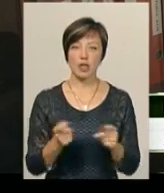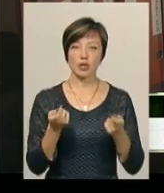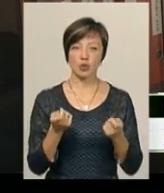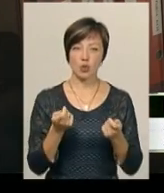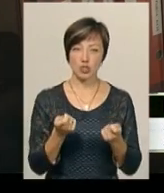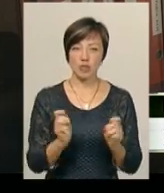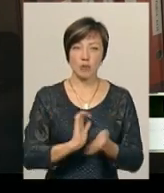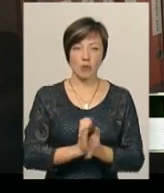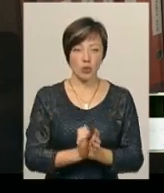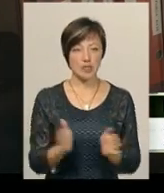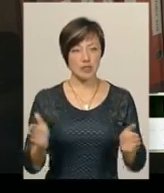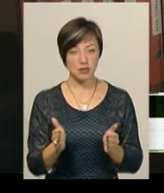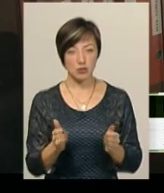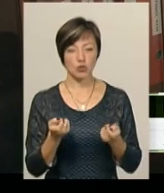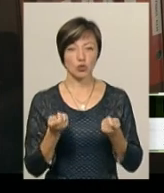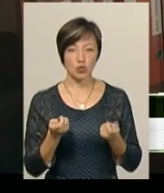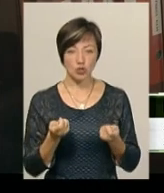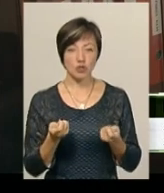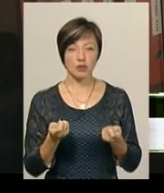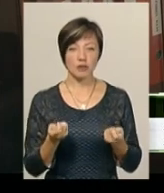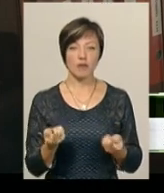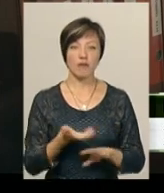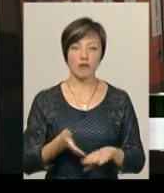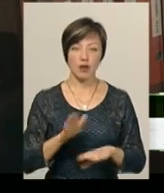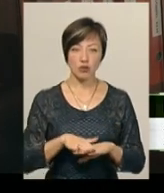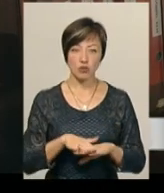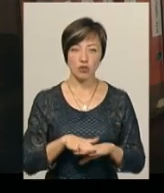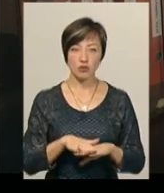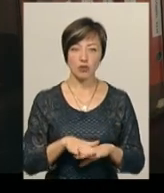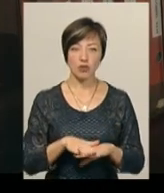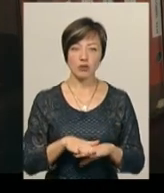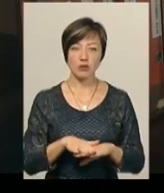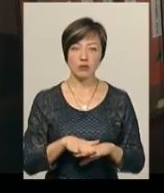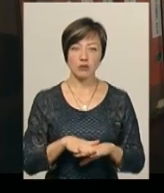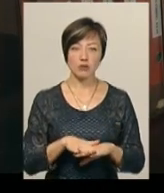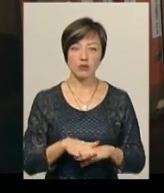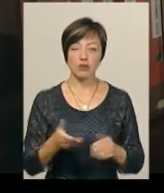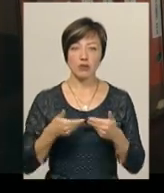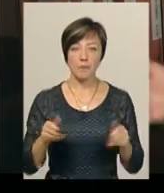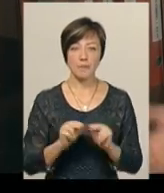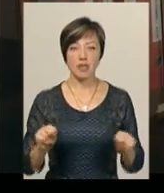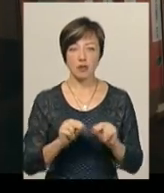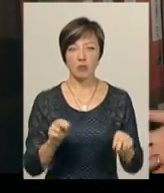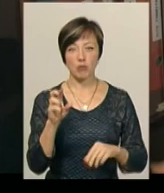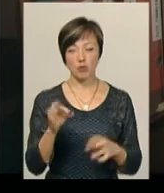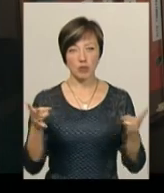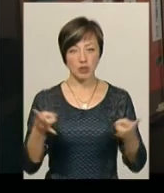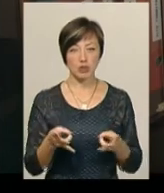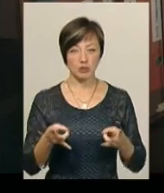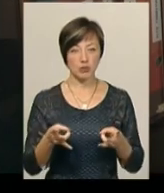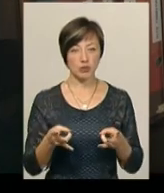потіснемося, трошки, звичайно, важко, особливо нам, педагогам, бо потрібно